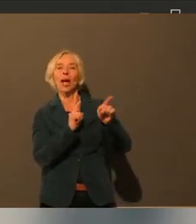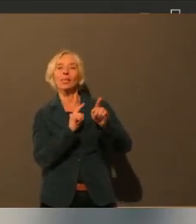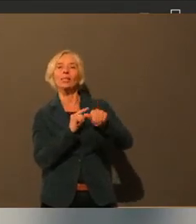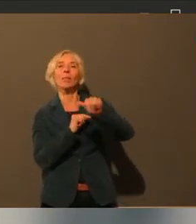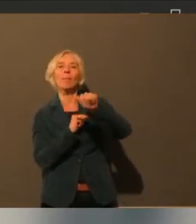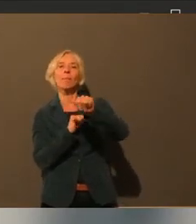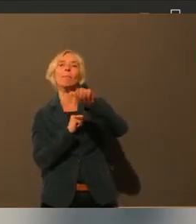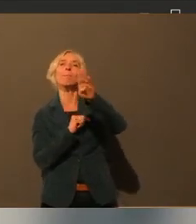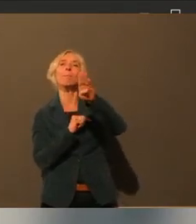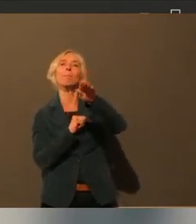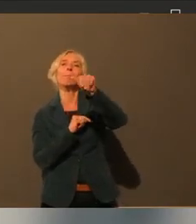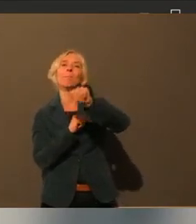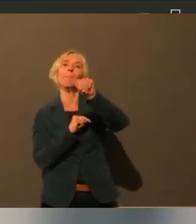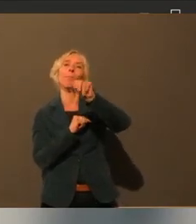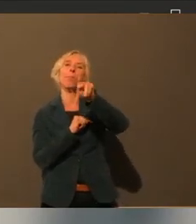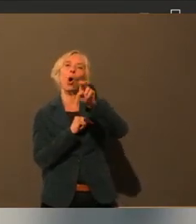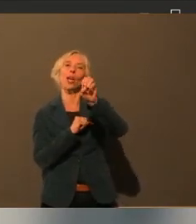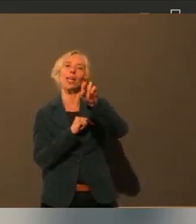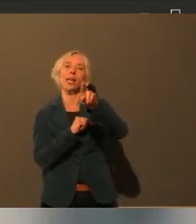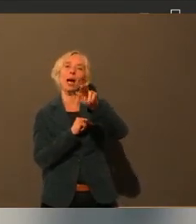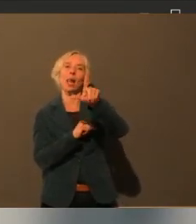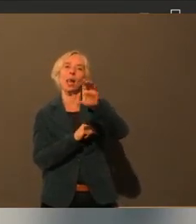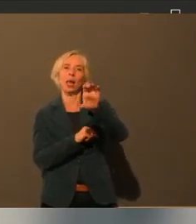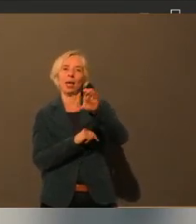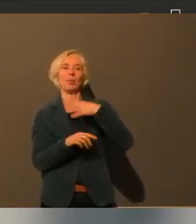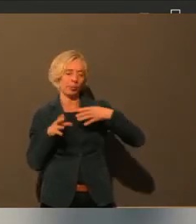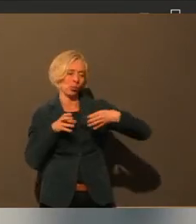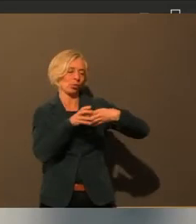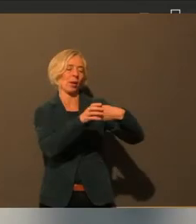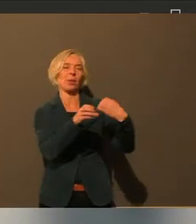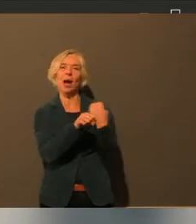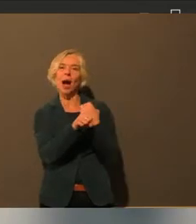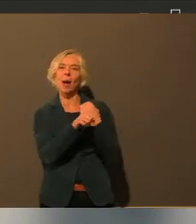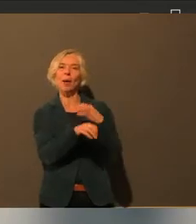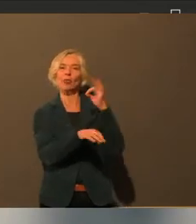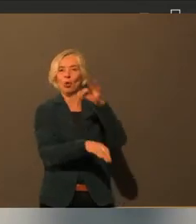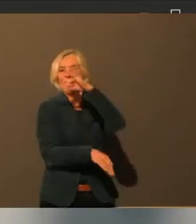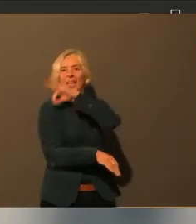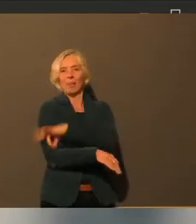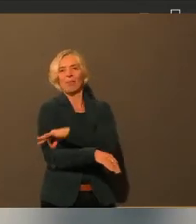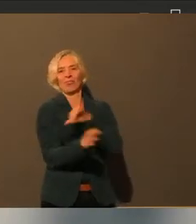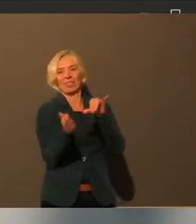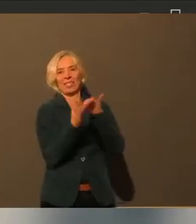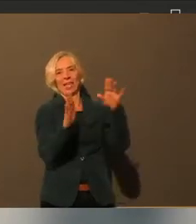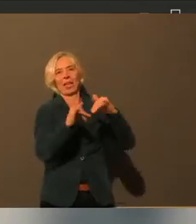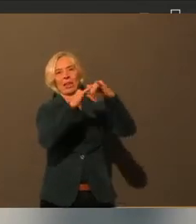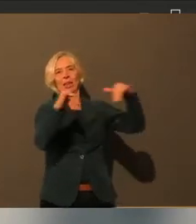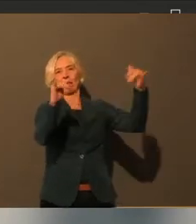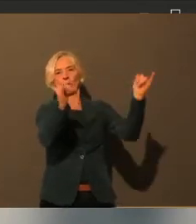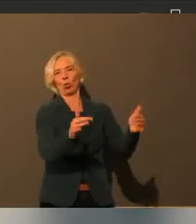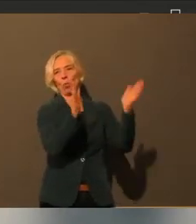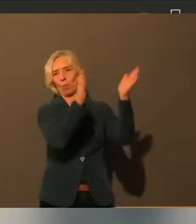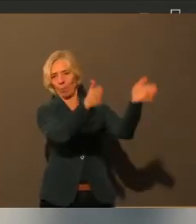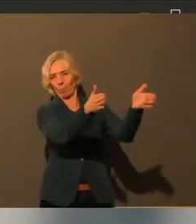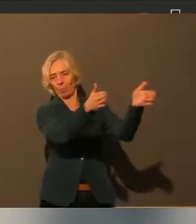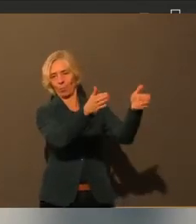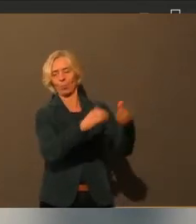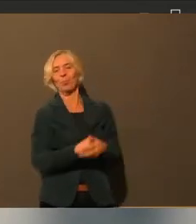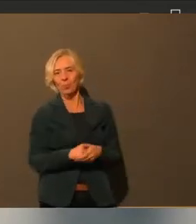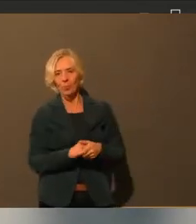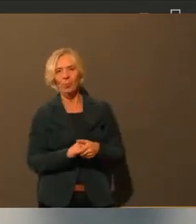mit denen wir auch das Impfzentrum machen. Genau, also das vielleicht auch bloß zur Information noch dazu.